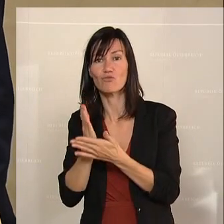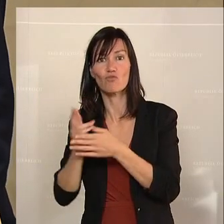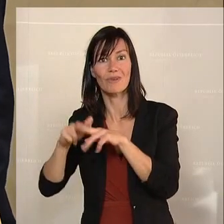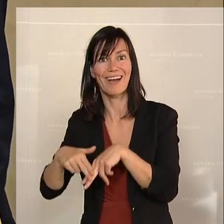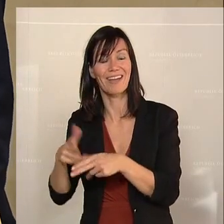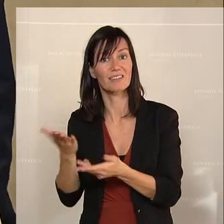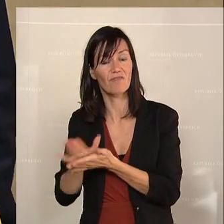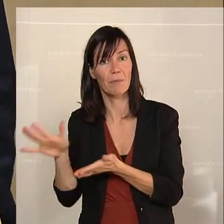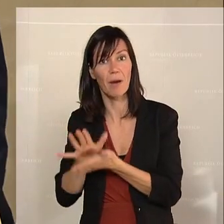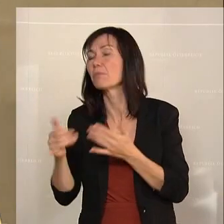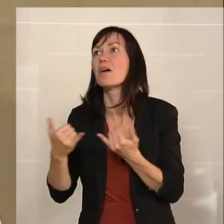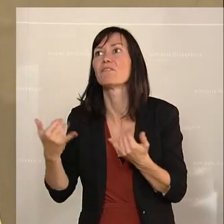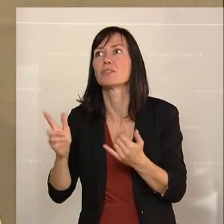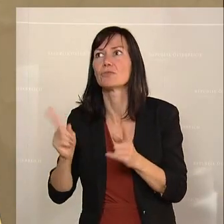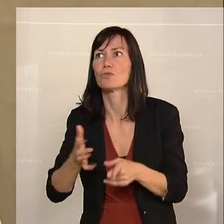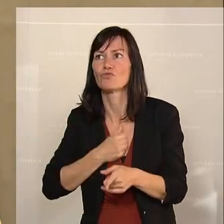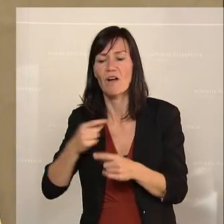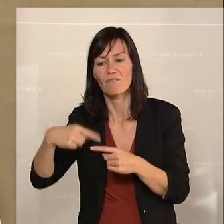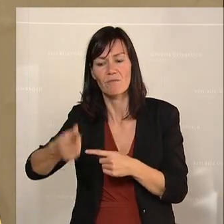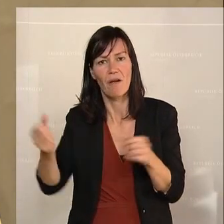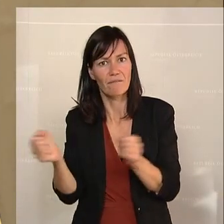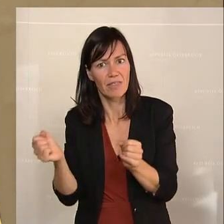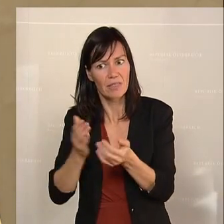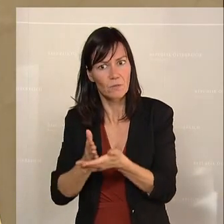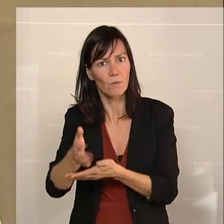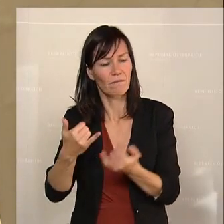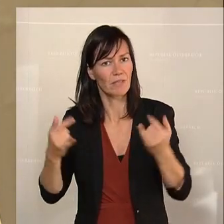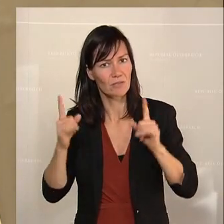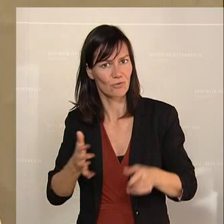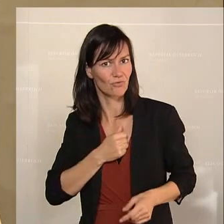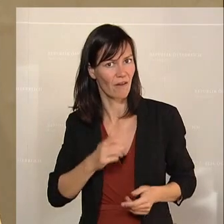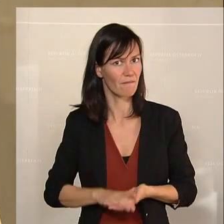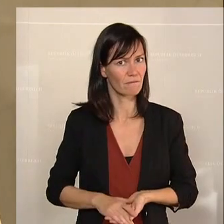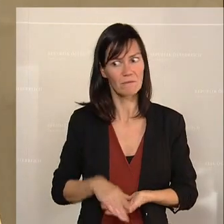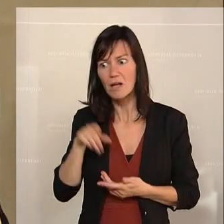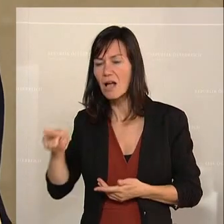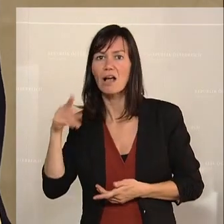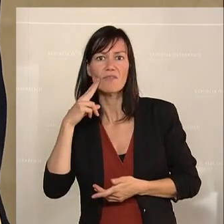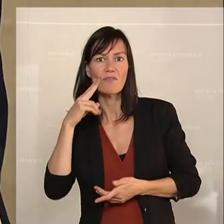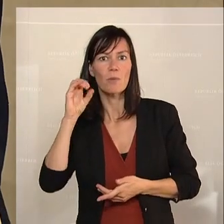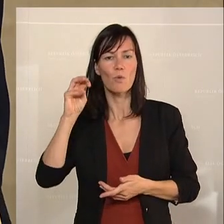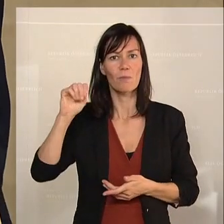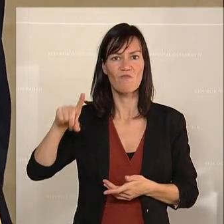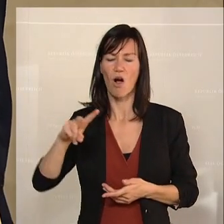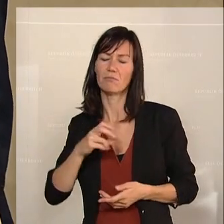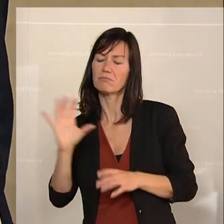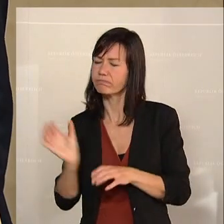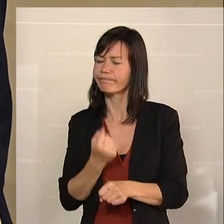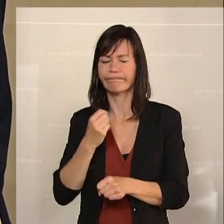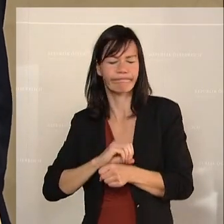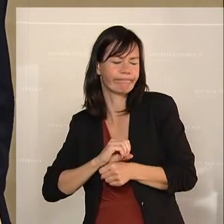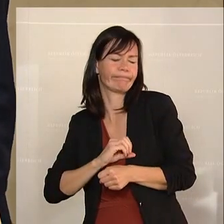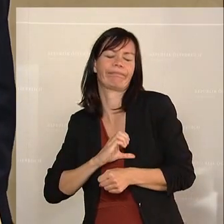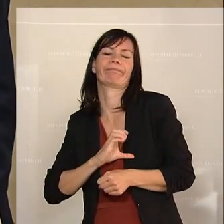sollen. Und diese Konzerne schreiben Gewinne wie noch nie. Die Menschen draußen an den Tankstellen wissen nicht, wie sie die Tankrechnungen bezahlen sollen. Und